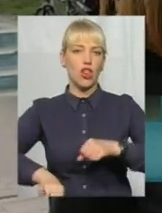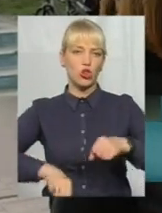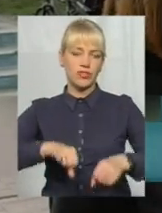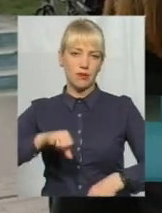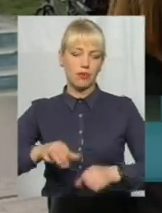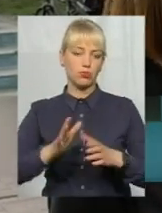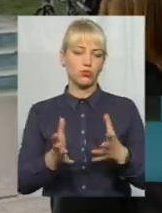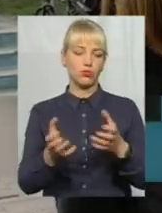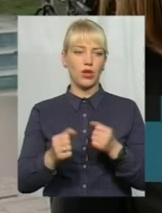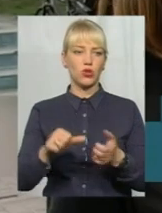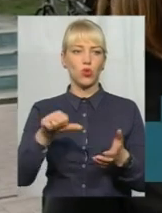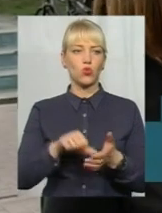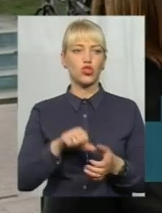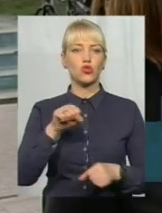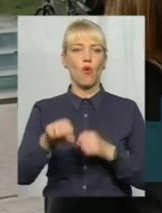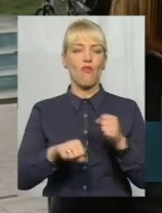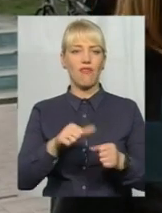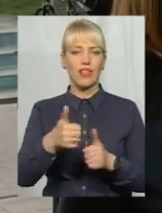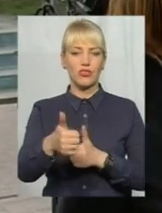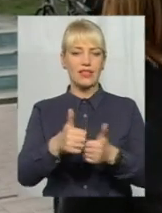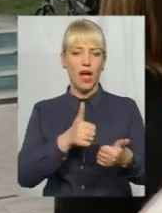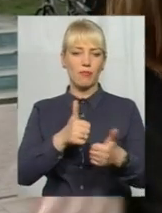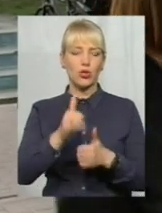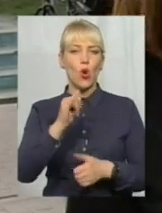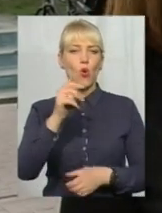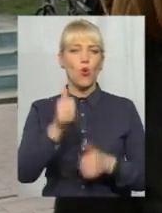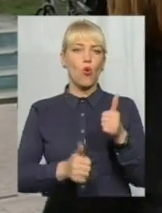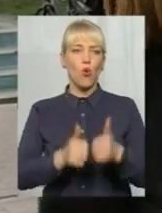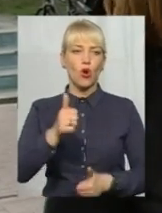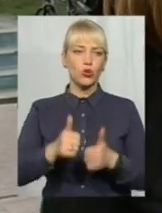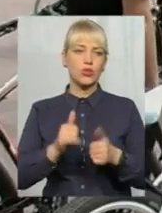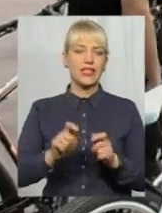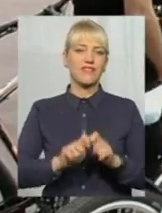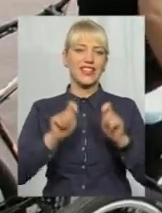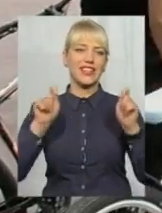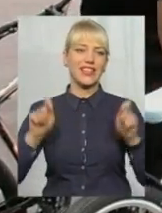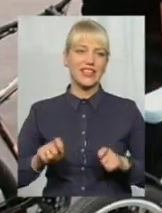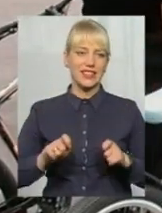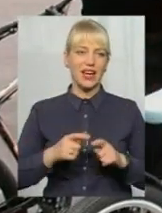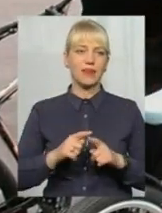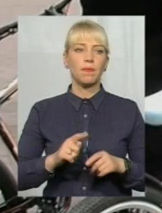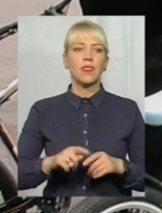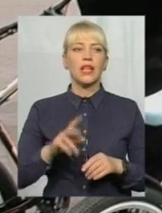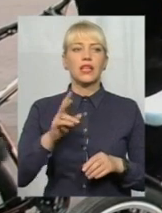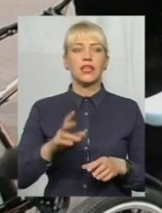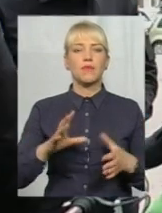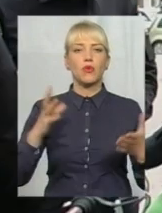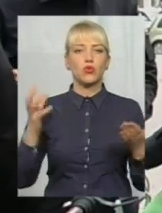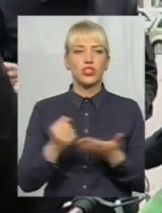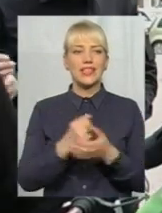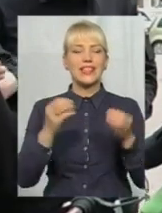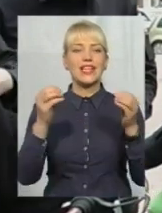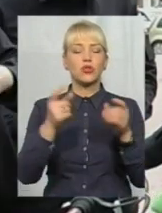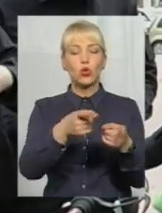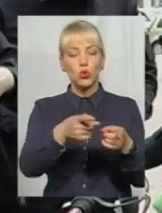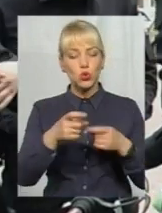брати участь у велозабігу, у конкурсах і у відкритті велосезону. До велоколони долучилися 10 поліціянтів,